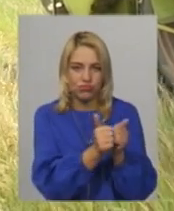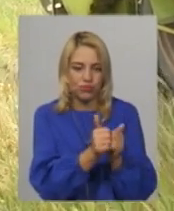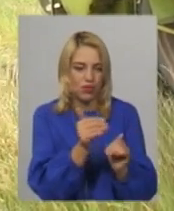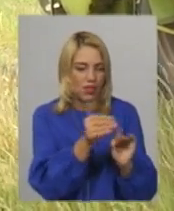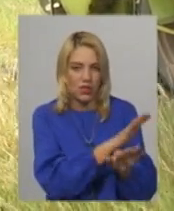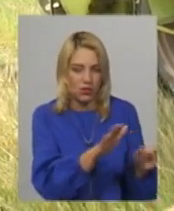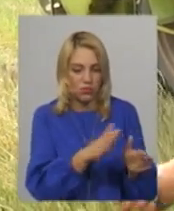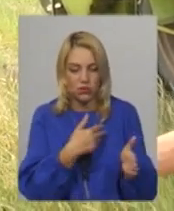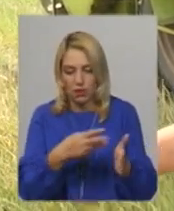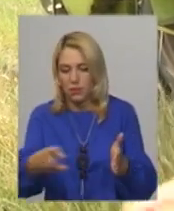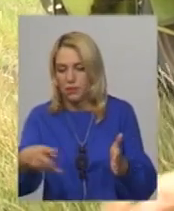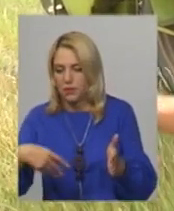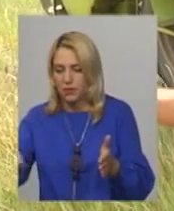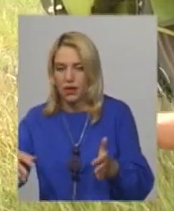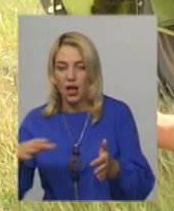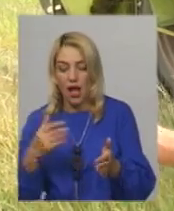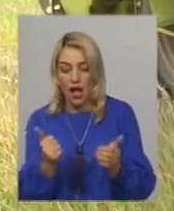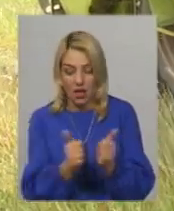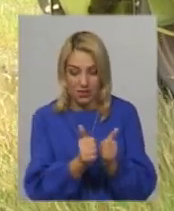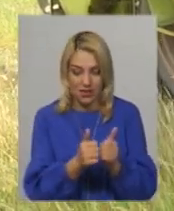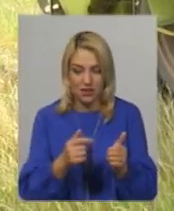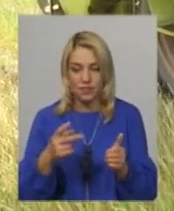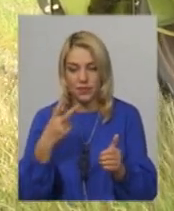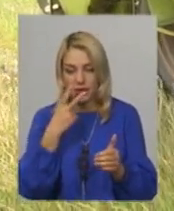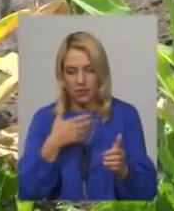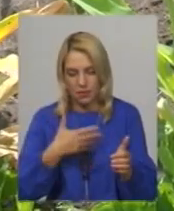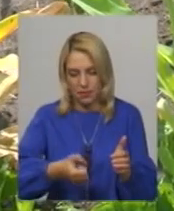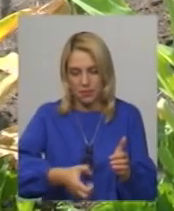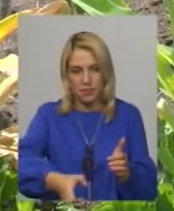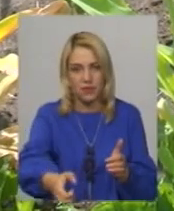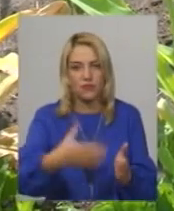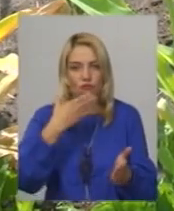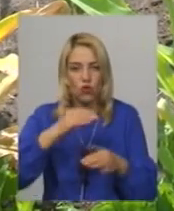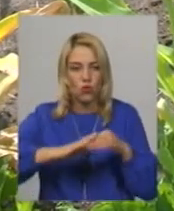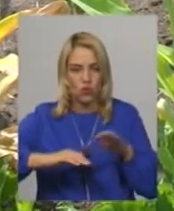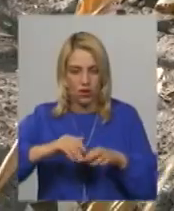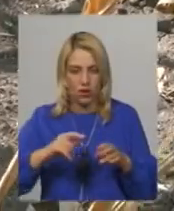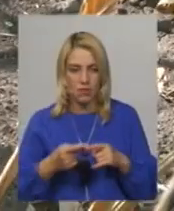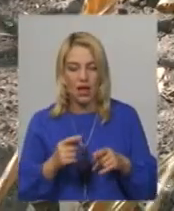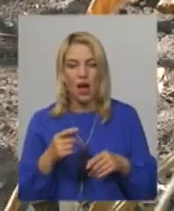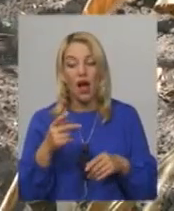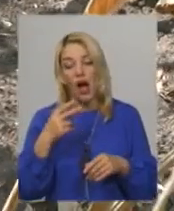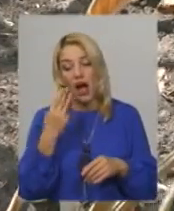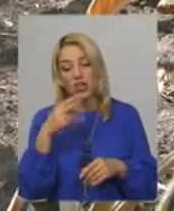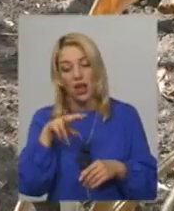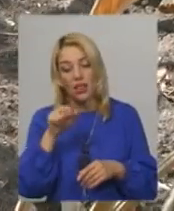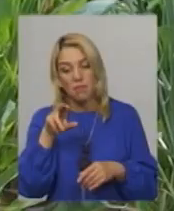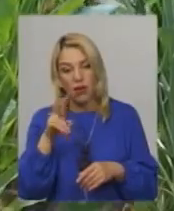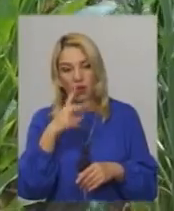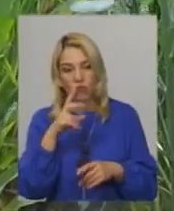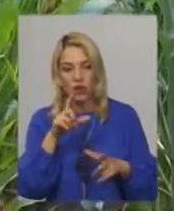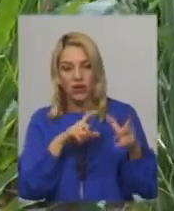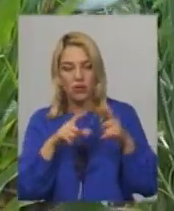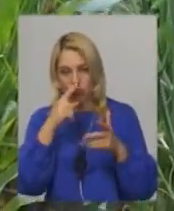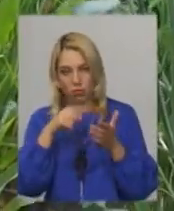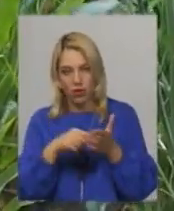межу я кропив ручним полівізатором. Є сусіди, які бачили це все діло. Валентина Шлапа каже, хімікати потрапили на її город. За